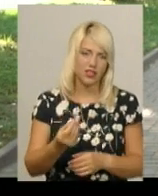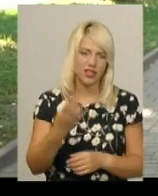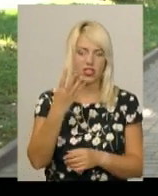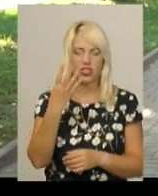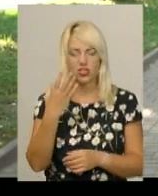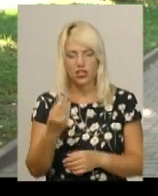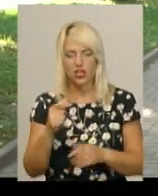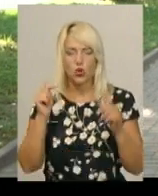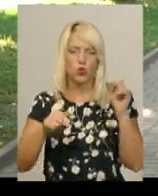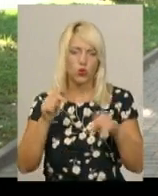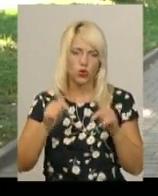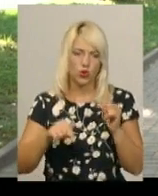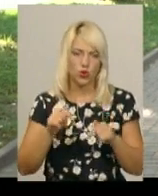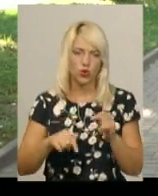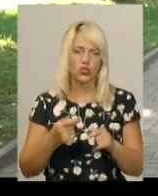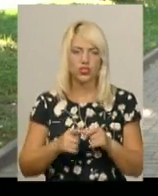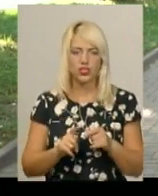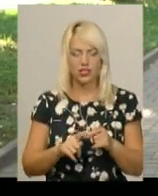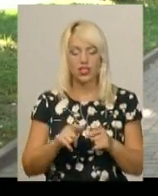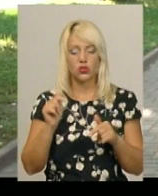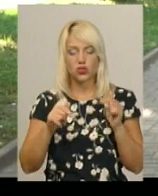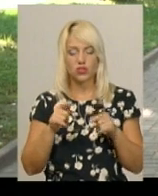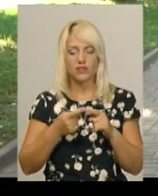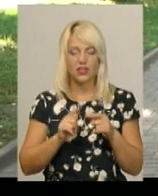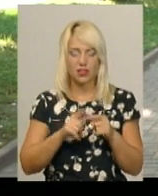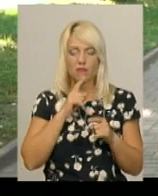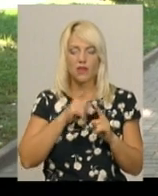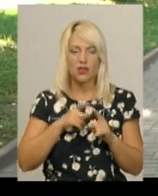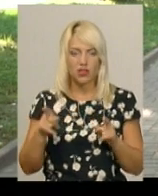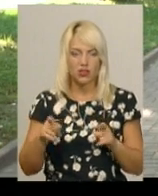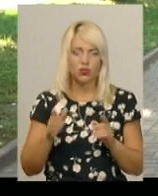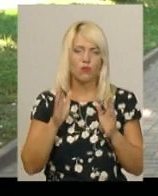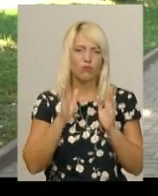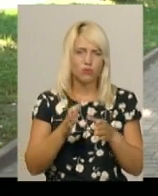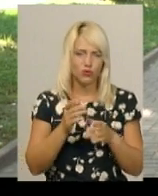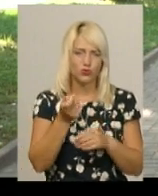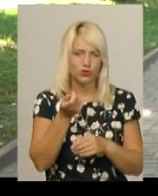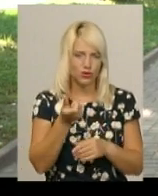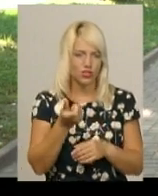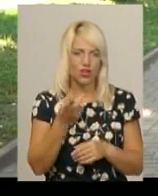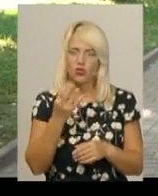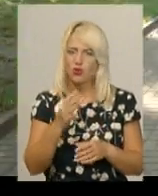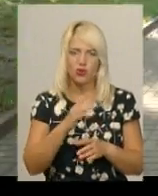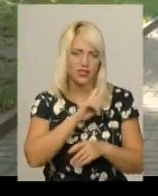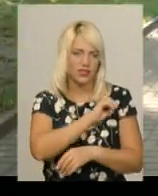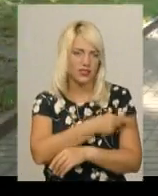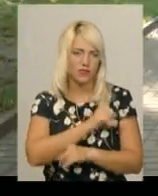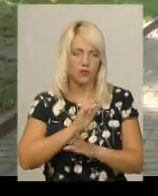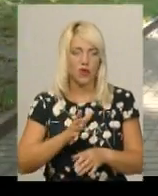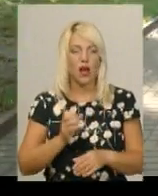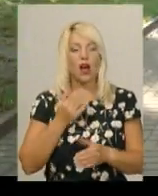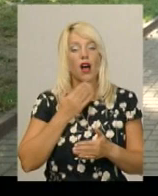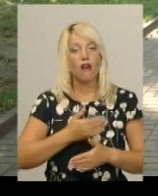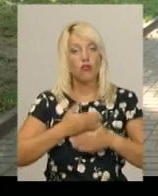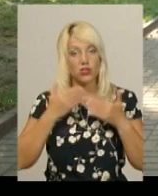дощиками. Але дощі, хоча в цей період, починаючи з перших чисел, хоча і будуть діти, але не дуже рісними. А вже в самі